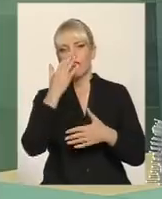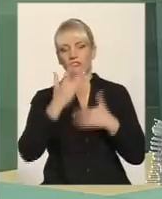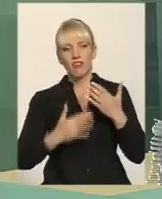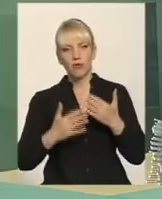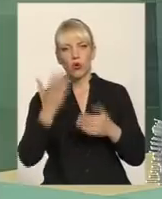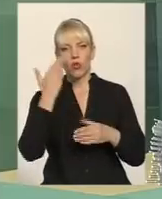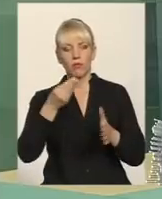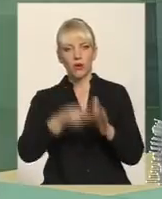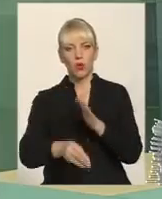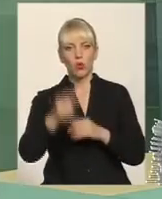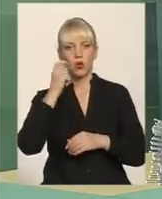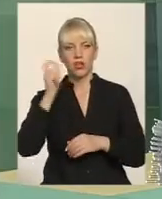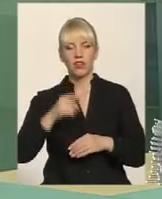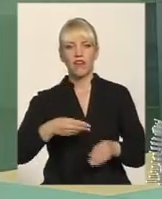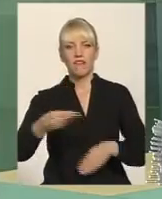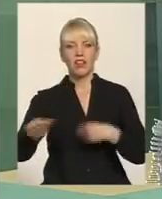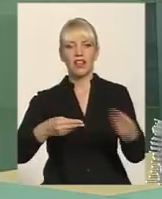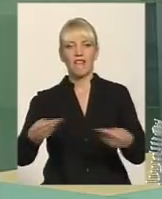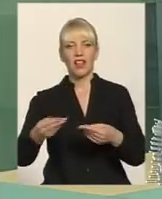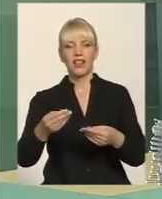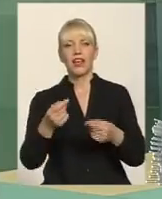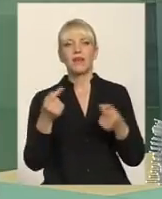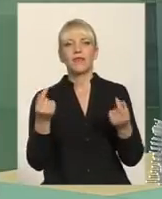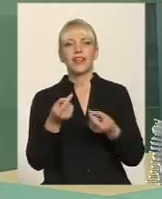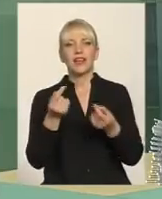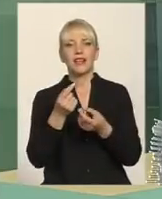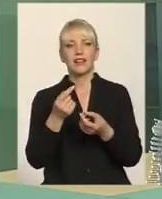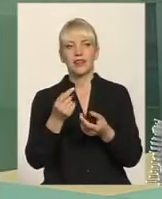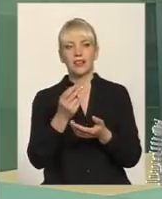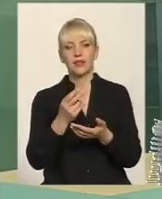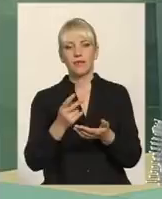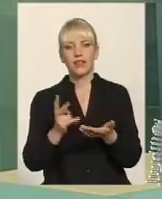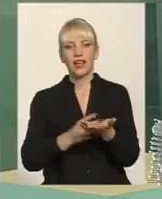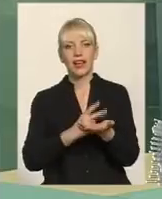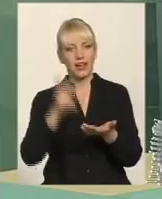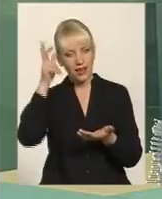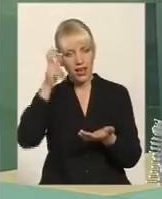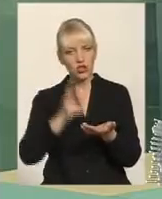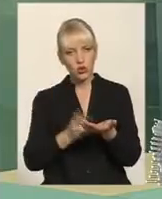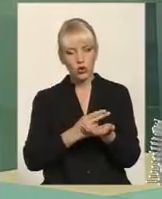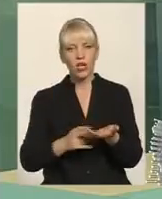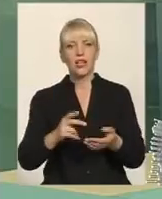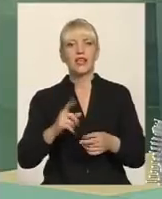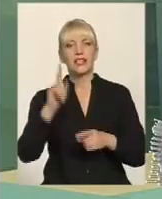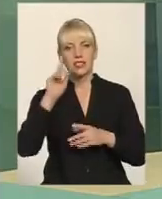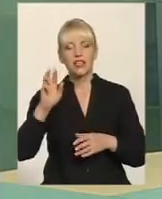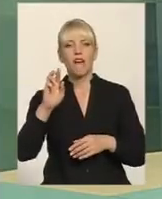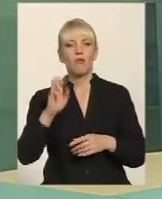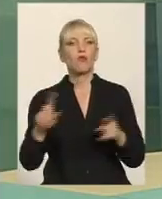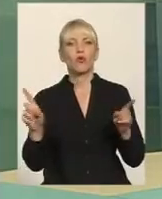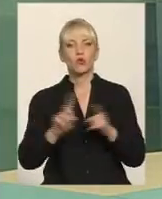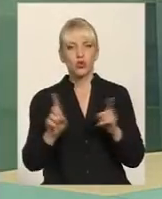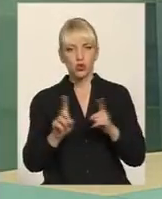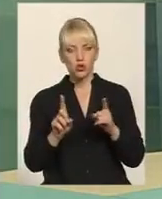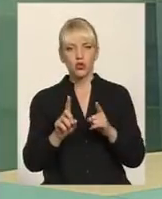принижуючи українця, видавали гречку для того, щоб отримати голос. Слава Богу, Чернігів довів перше, що це українське місто, а друге,